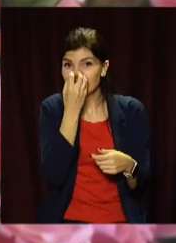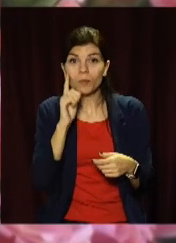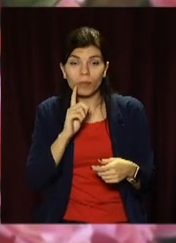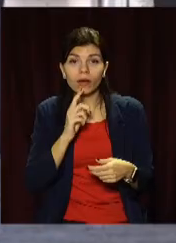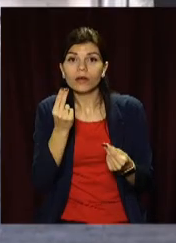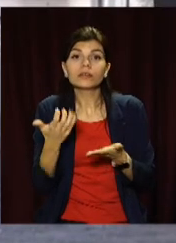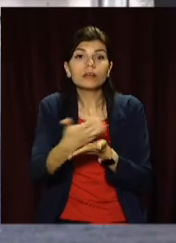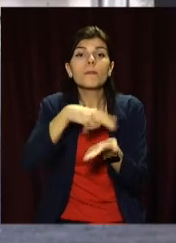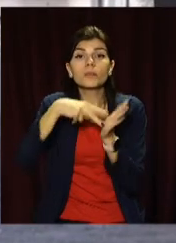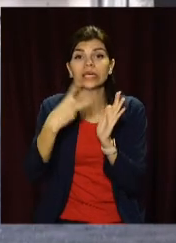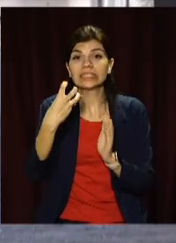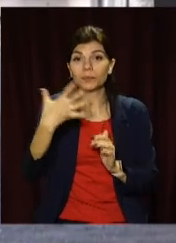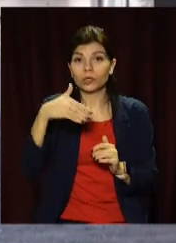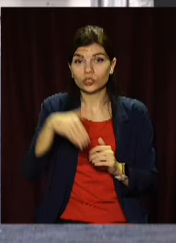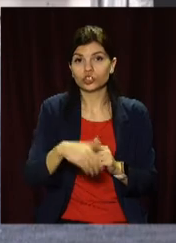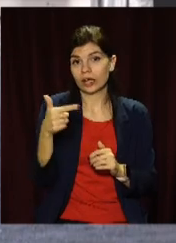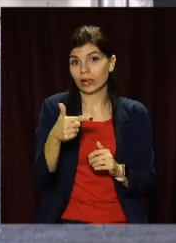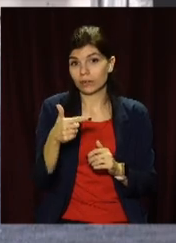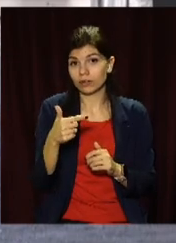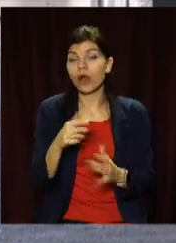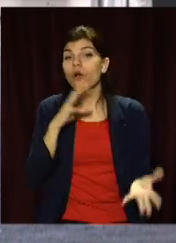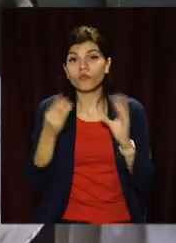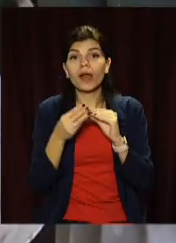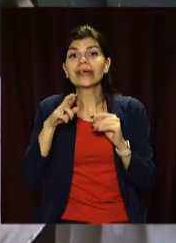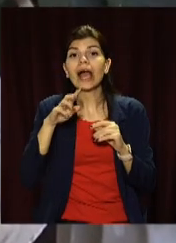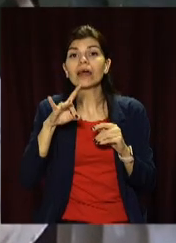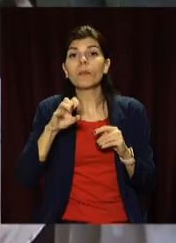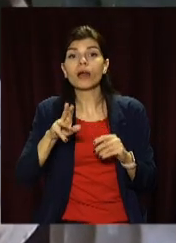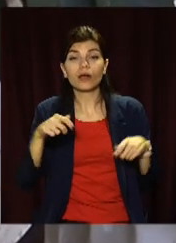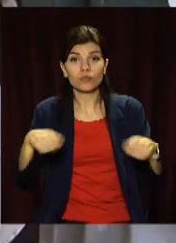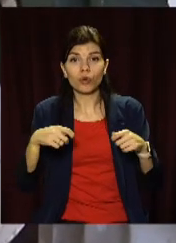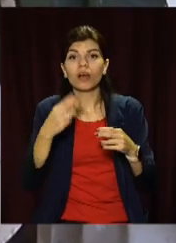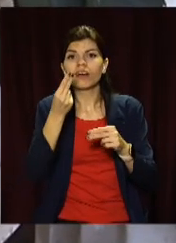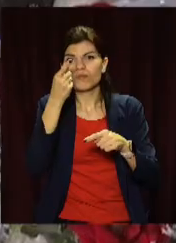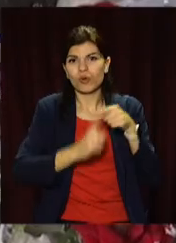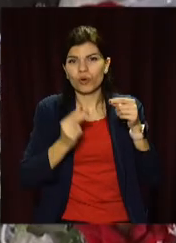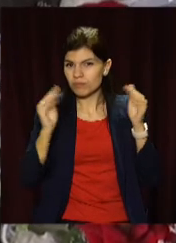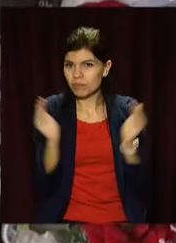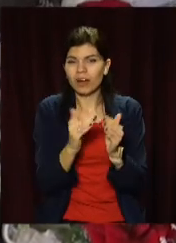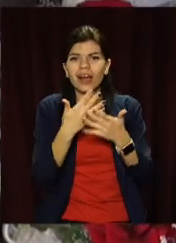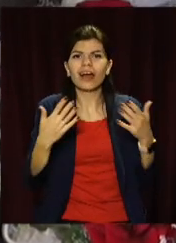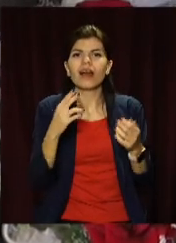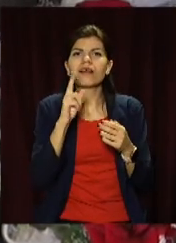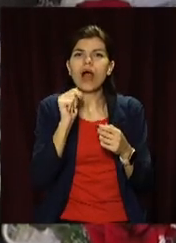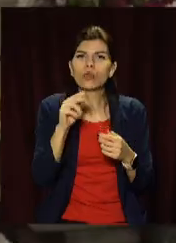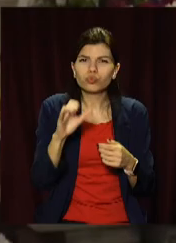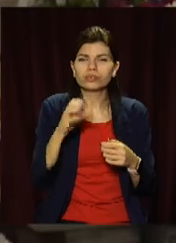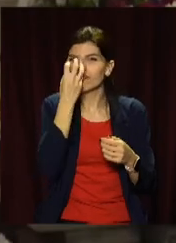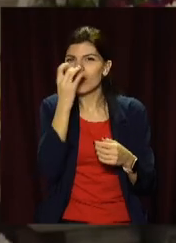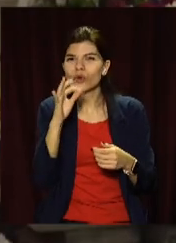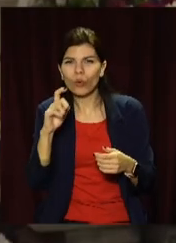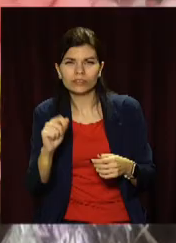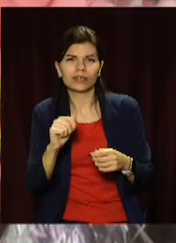планують зібрати 350 тисяч гривень. Загалом на ярмарку продадуть за півціни тисячу суккулентів, хризантем, троянд,